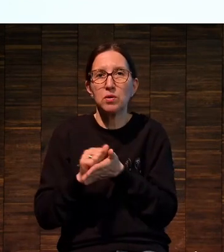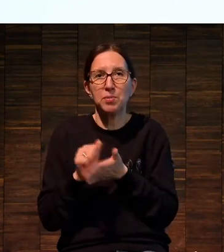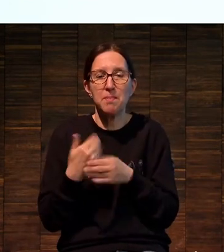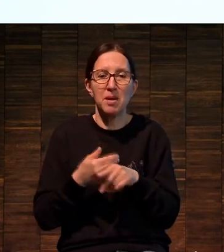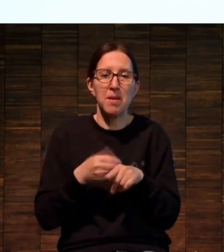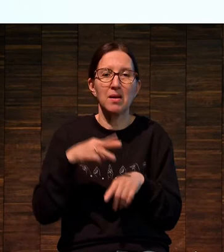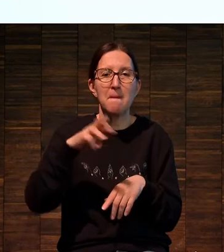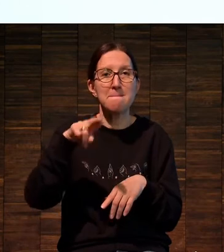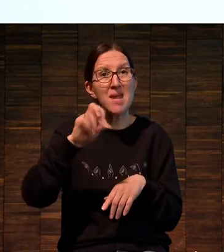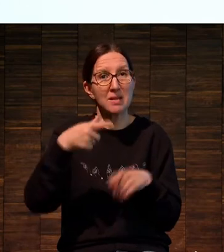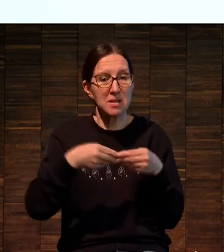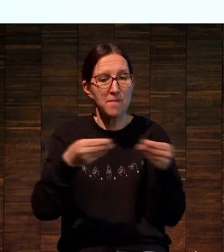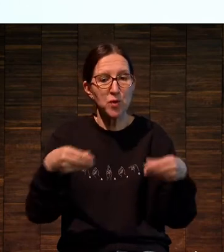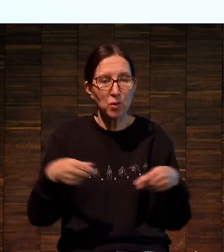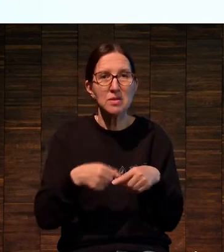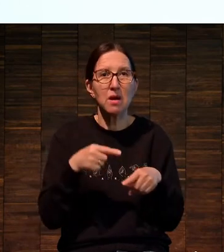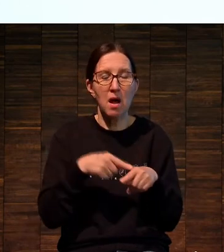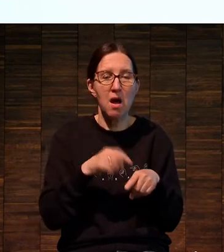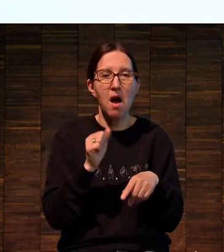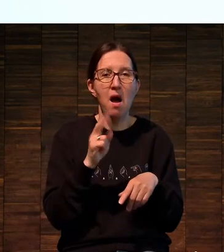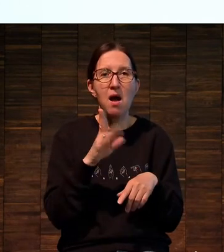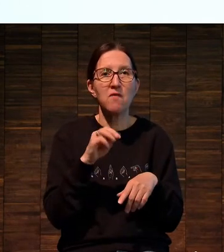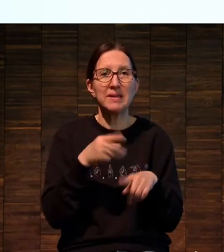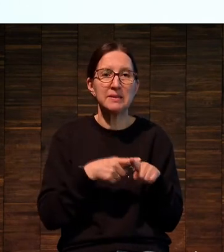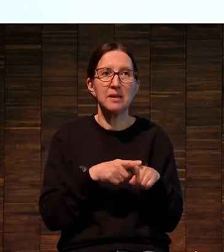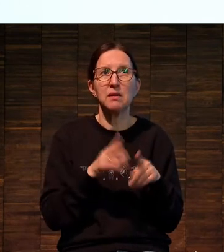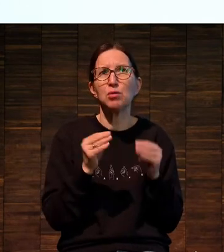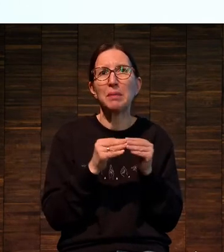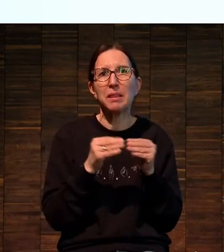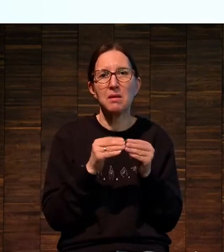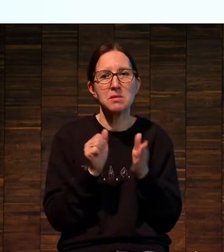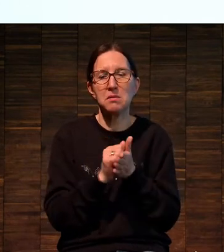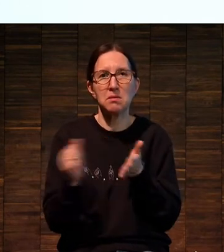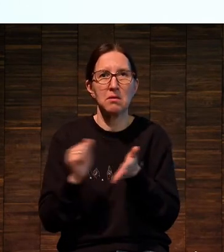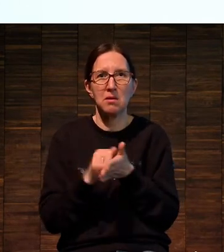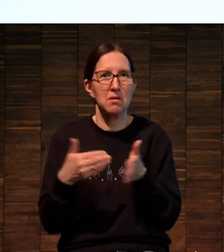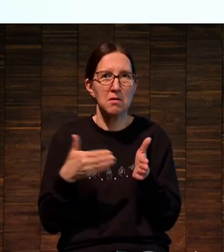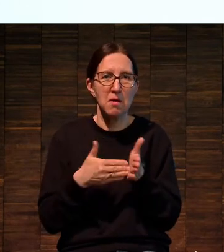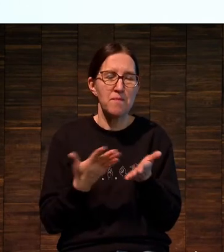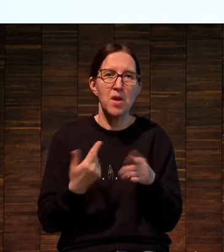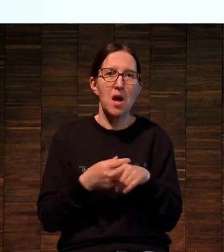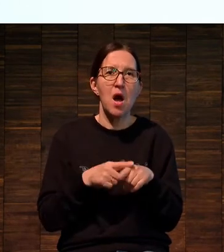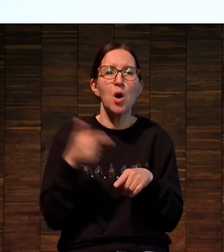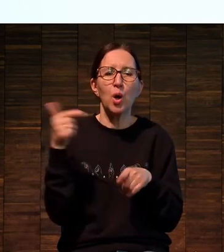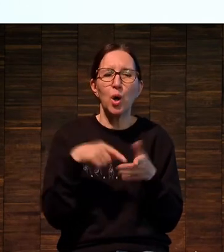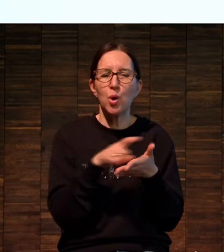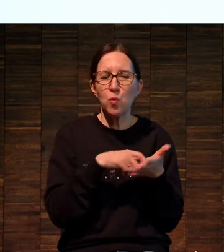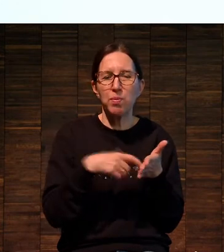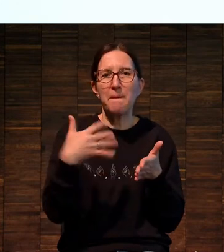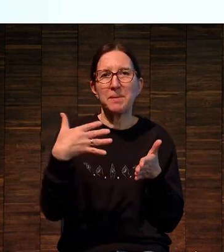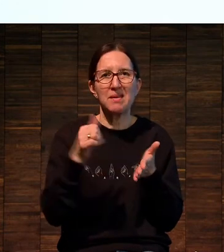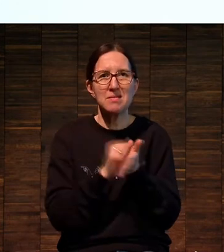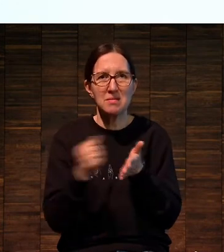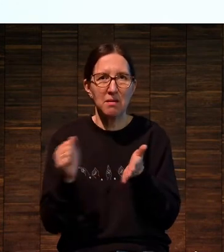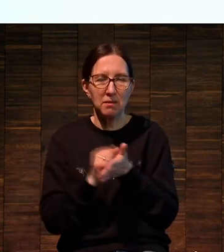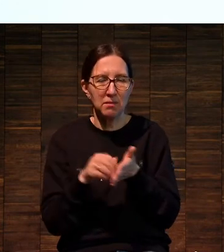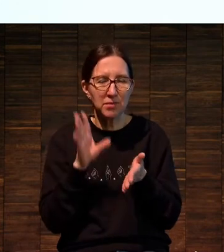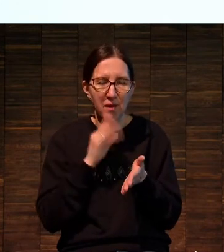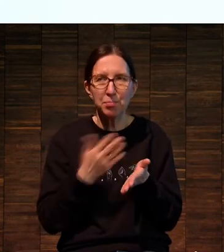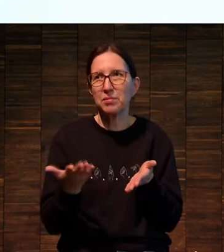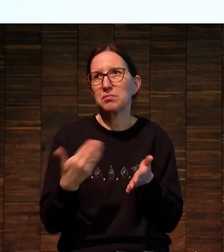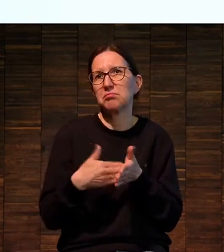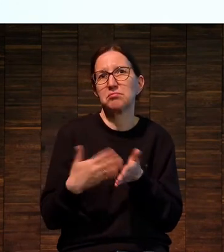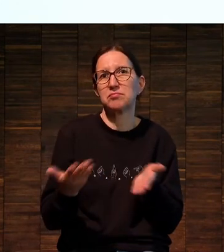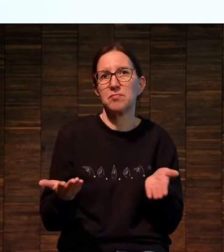медная доска, акватинта тонкая живет 10, грубая акватинта живет 50, ну, грубо говоря,